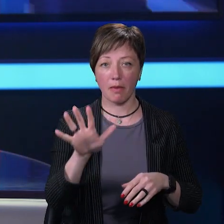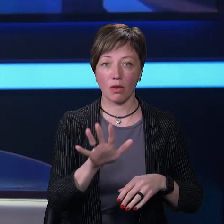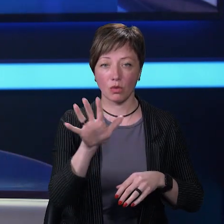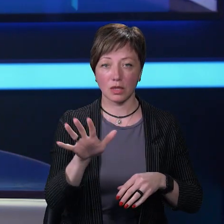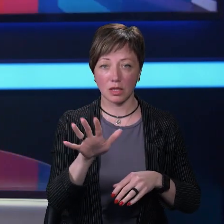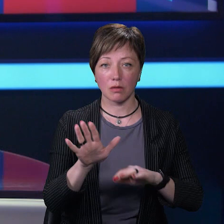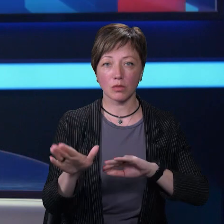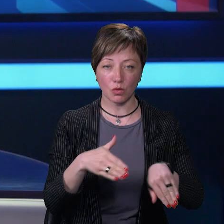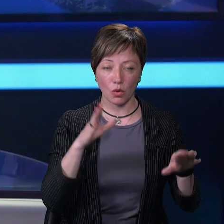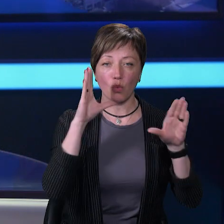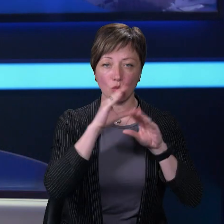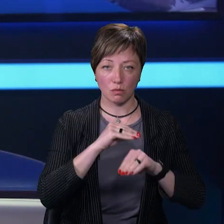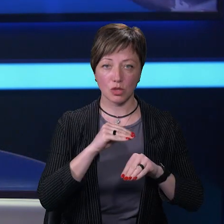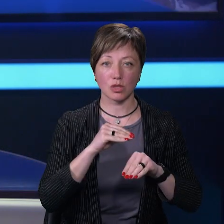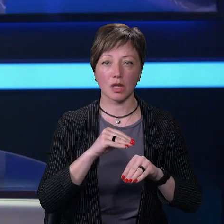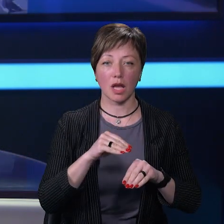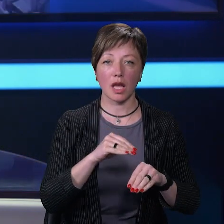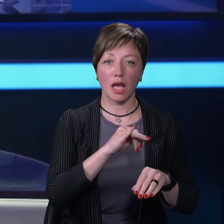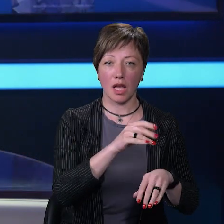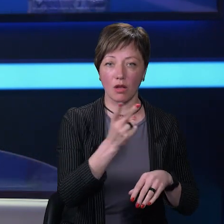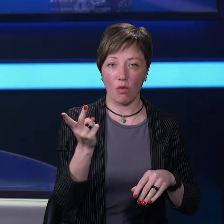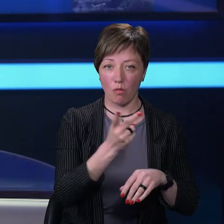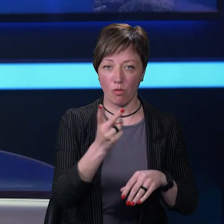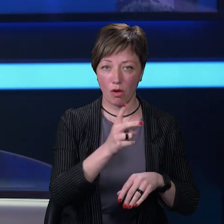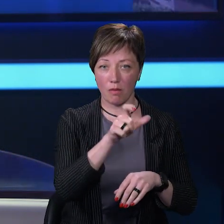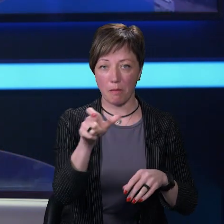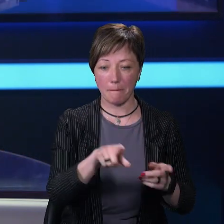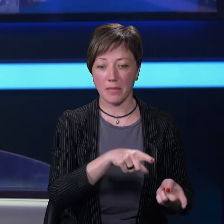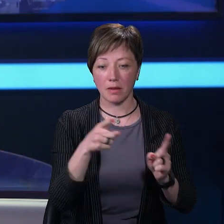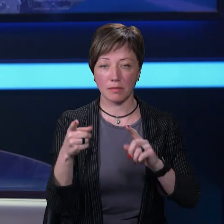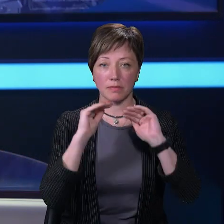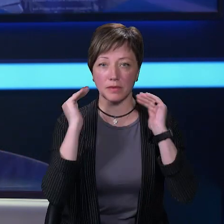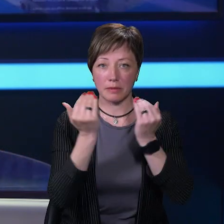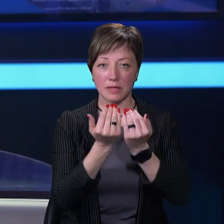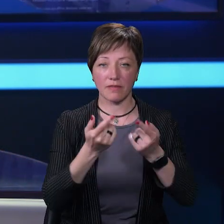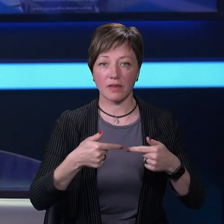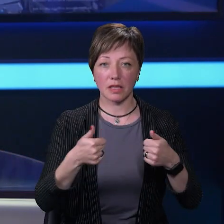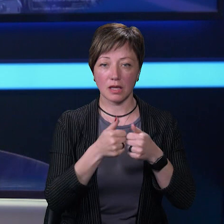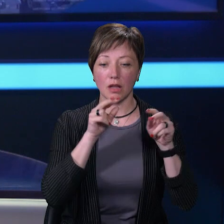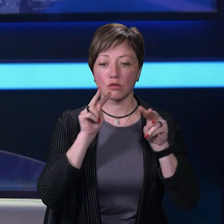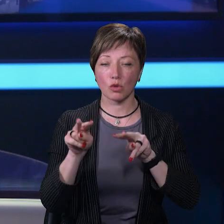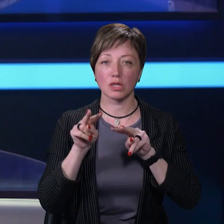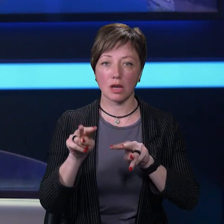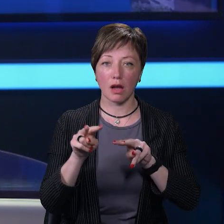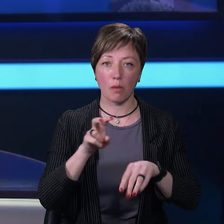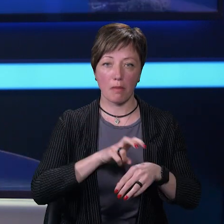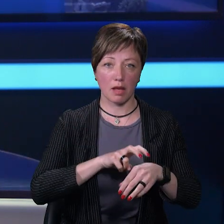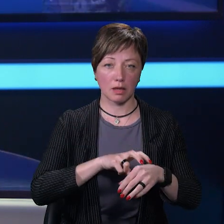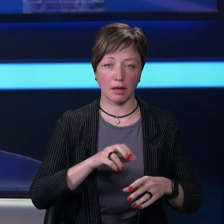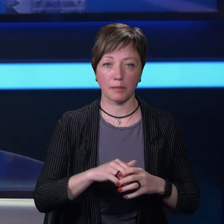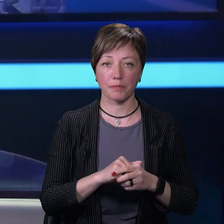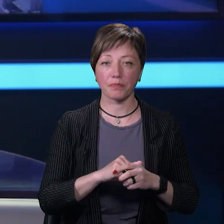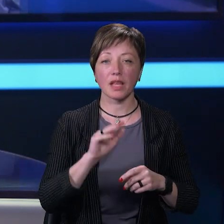годин і минула успішно. І донор, і пацієнтка переведені в реанімаційне відділення, де за ними спостерігають медики.